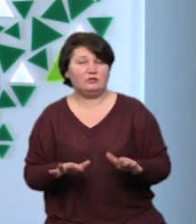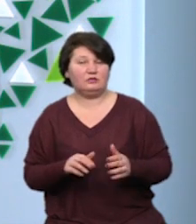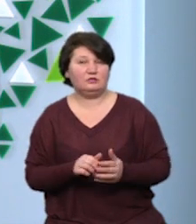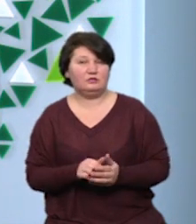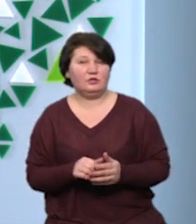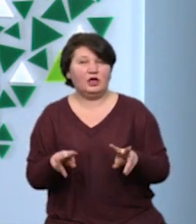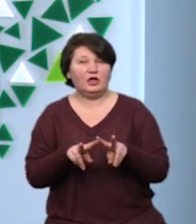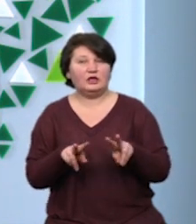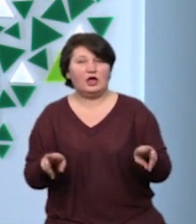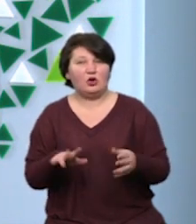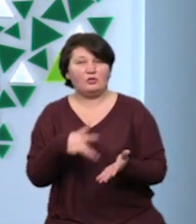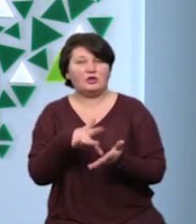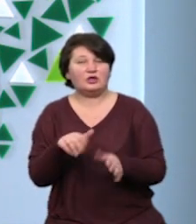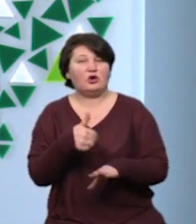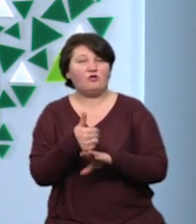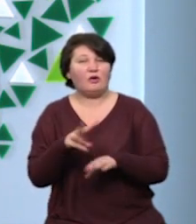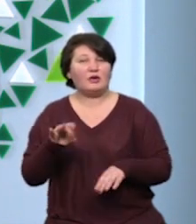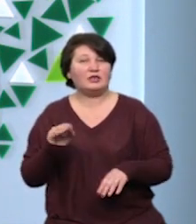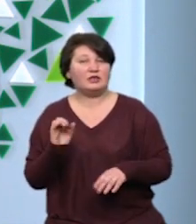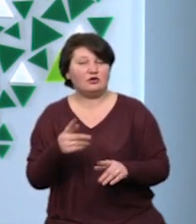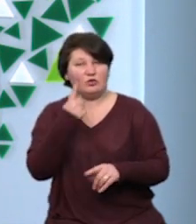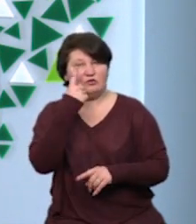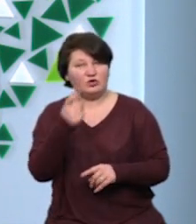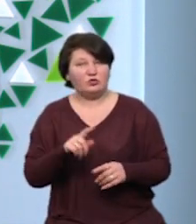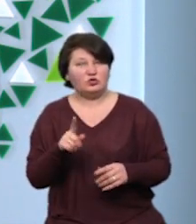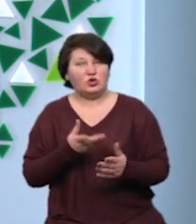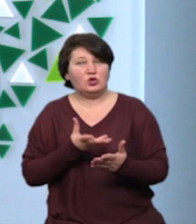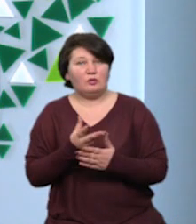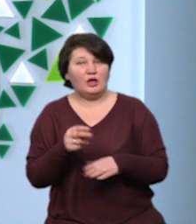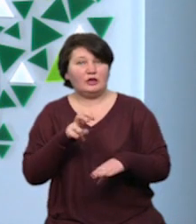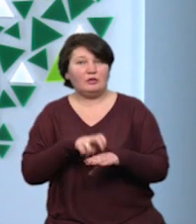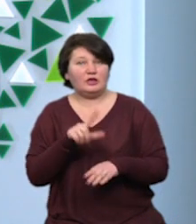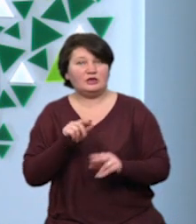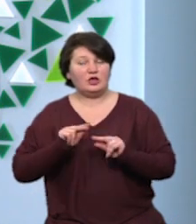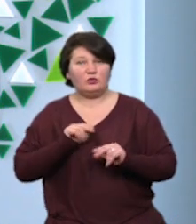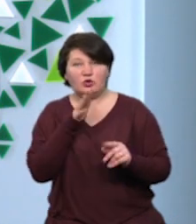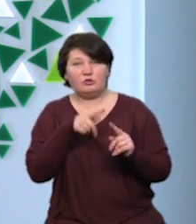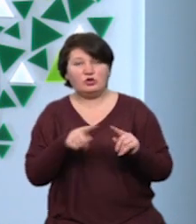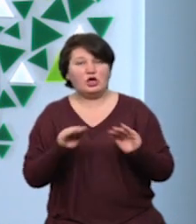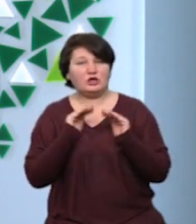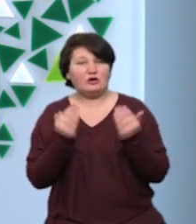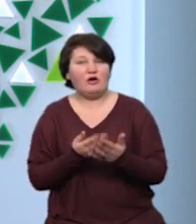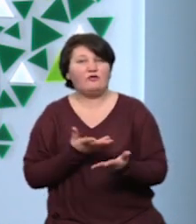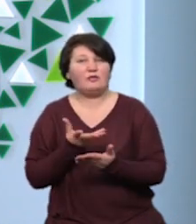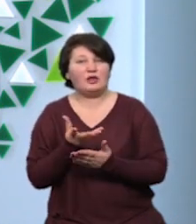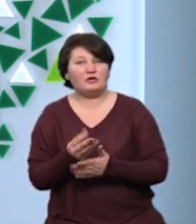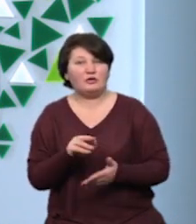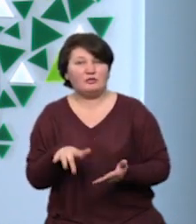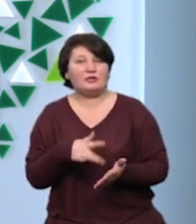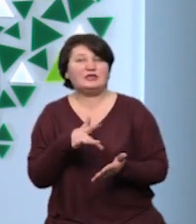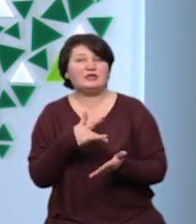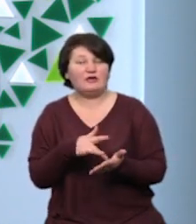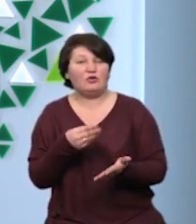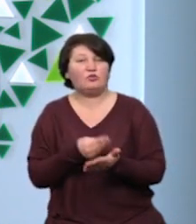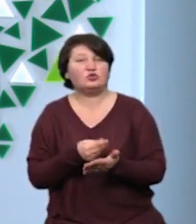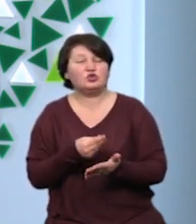Також міський голова Руслан Марцінків сьогодні повідомив, що доплати медикам за роботу під час карантину виплачуватимуться із місцевого бюджету.